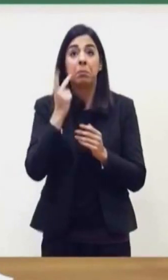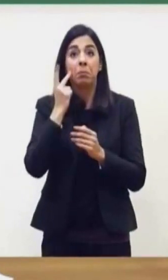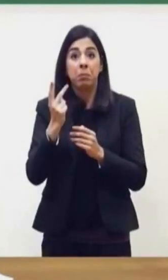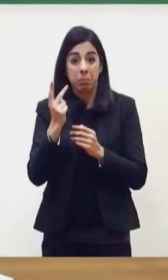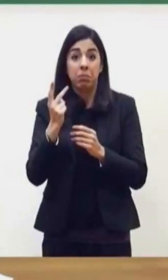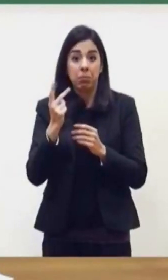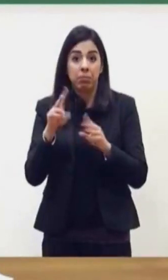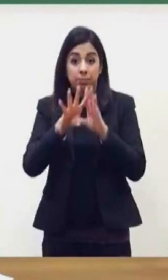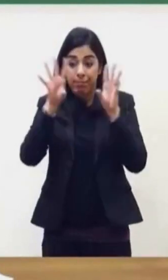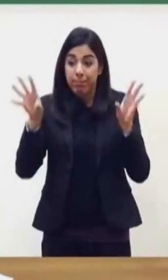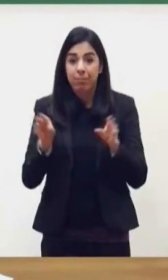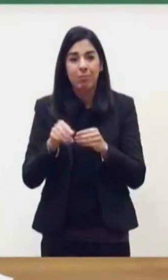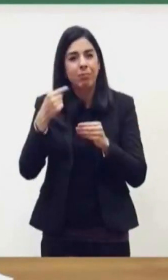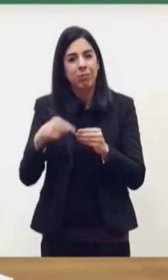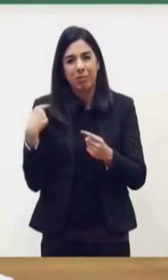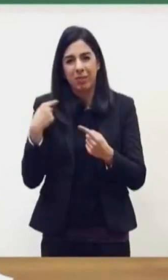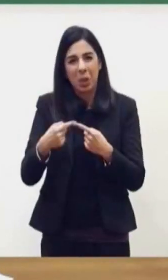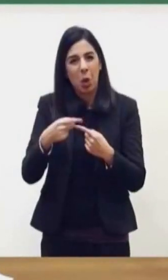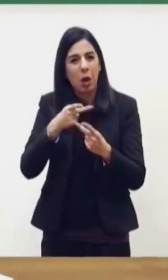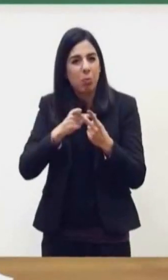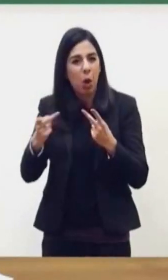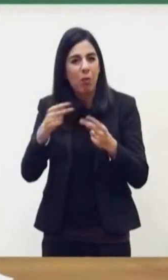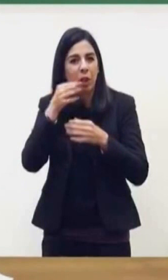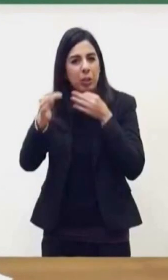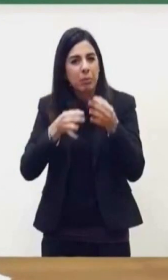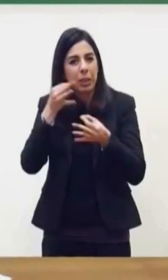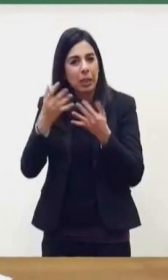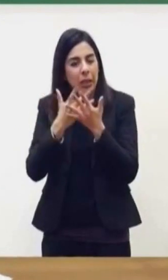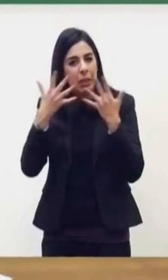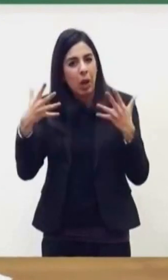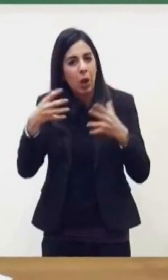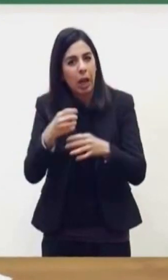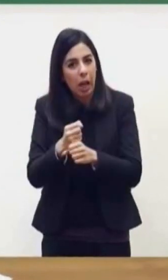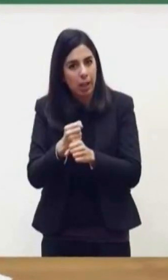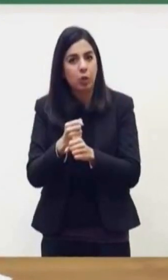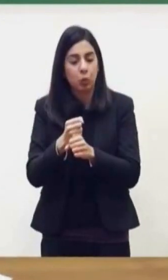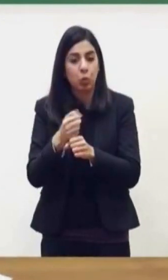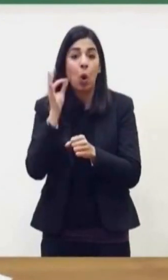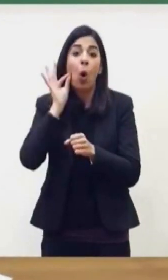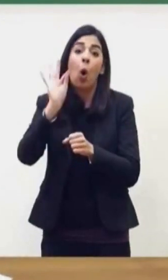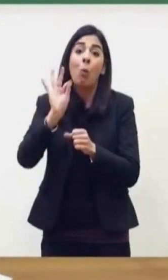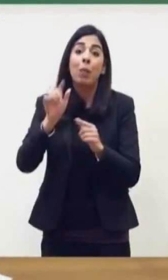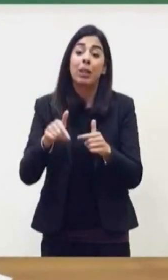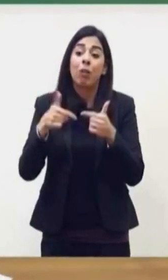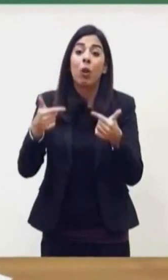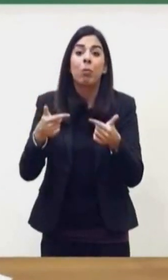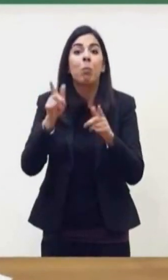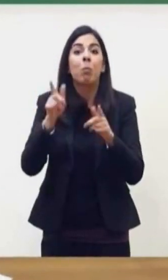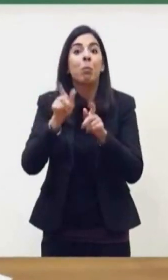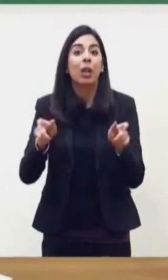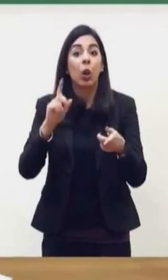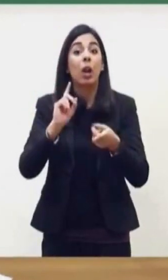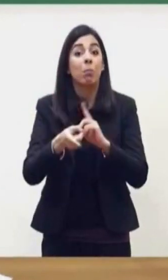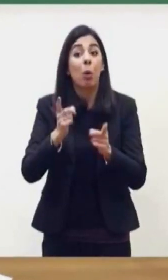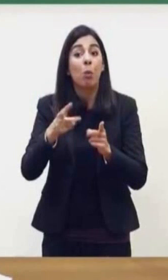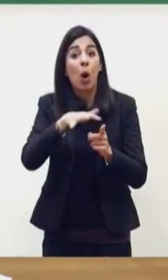elementi che ho provato a riassumere con l'obiettivo di mettere in sicurezza le popolazioni